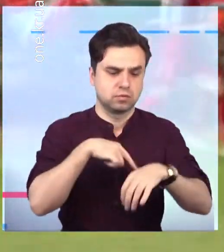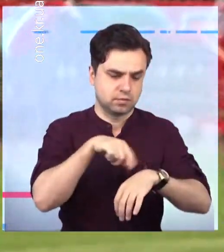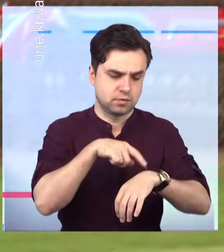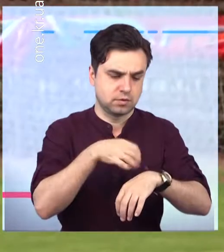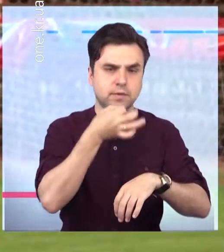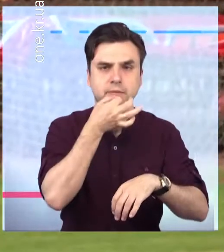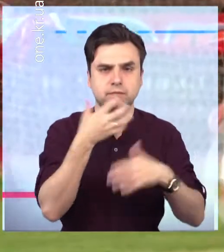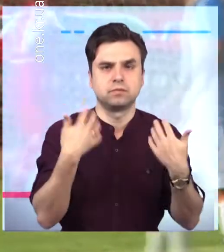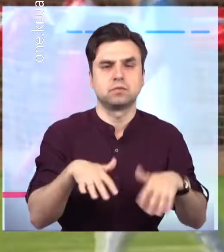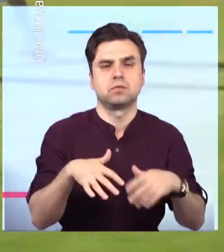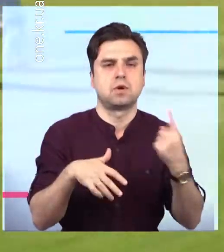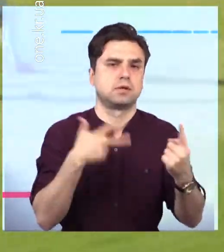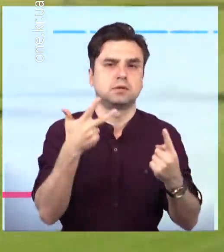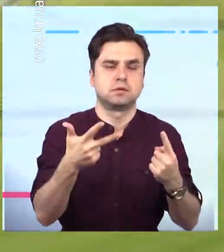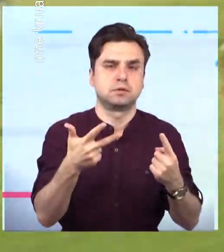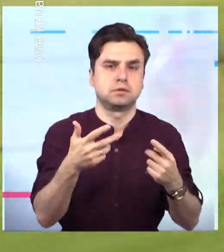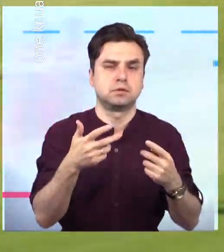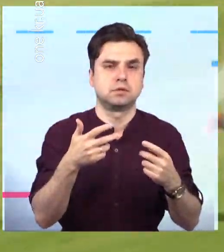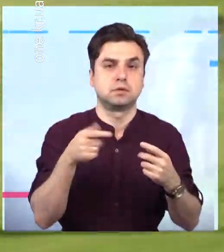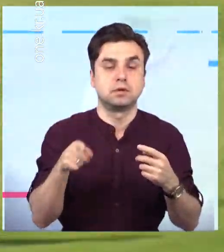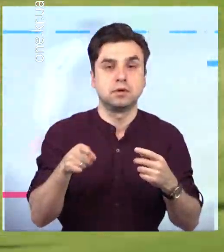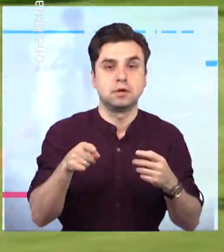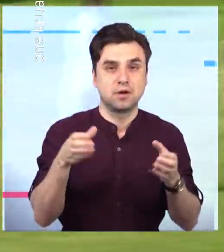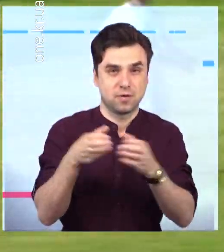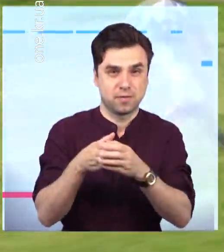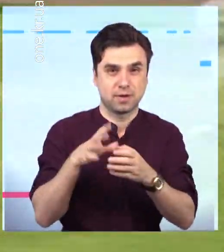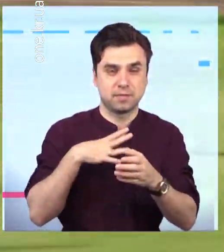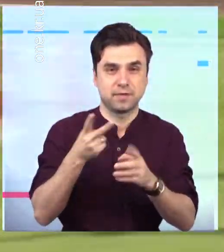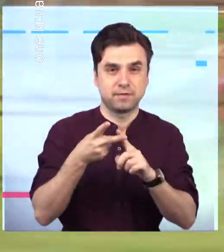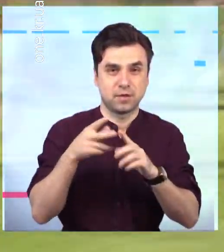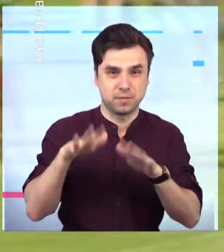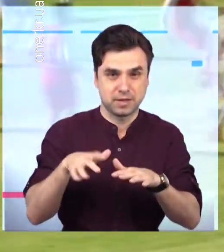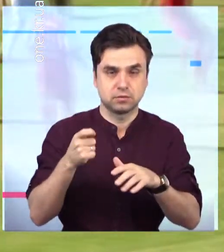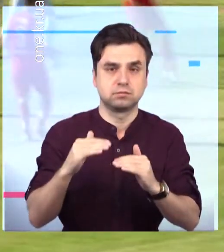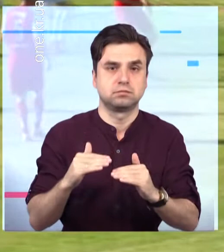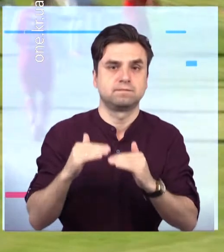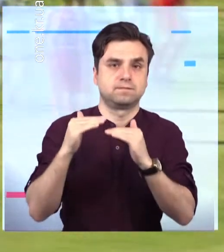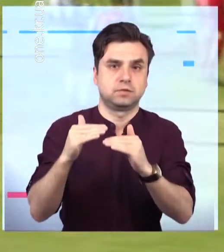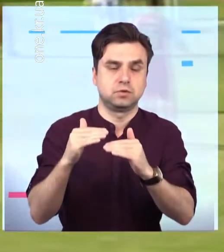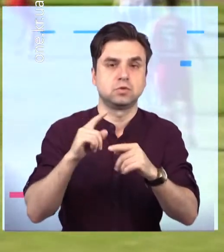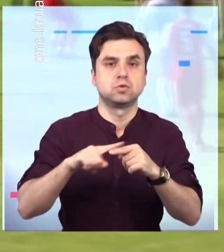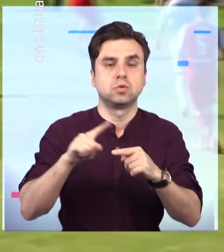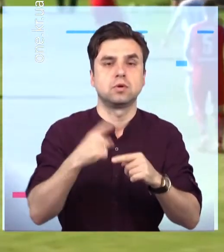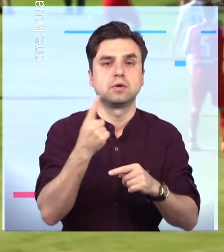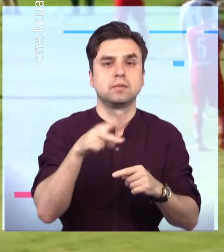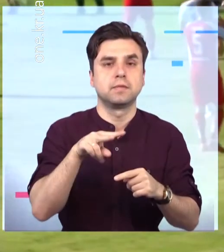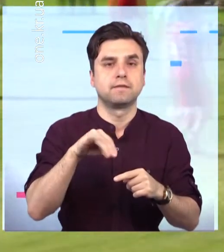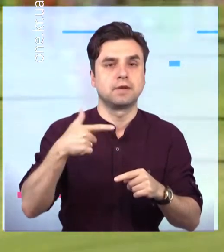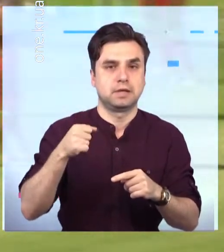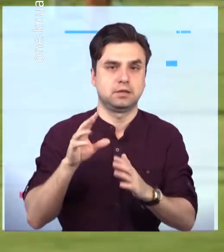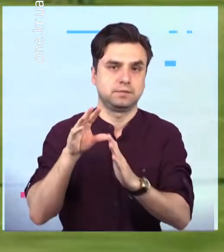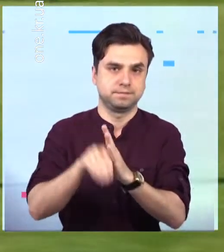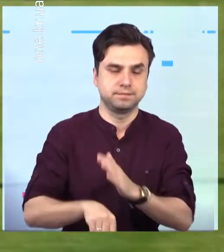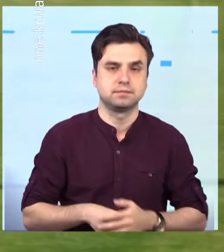свисток арбітра зафіксував цей результат, тож команда з другого місця підвищується у класі і вже невдовузі буде виступати у